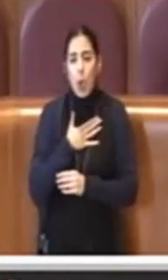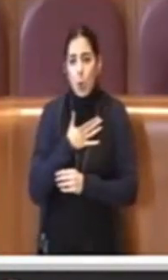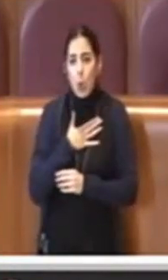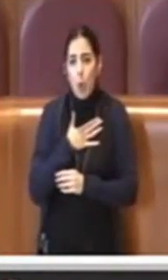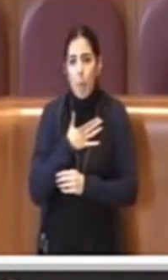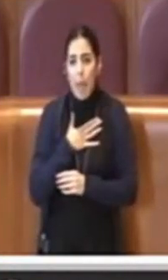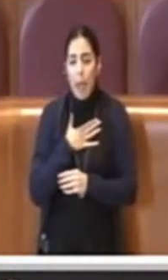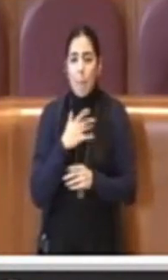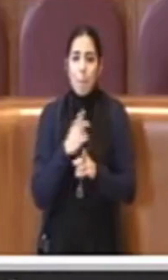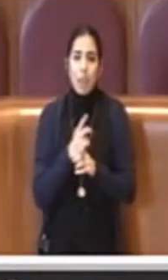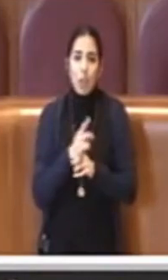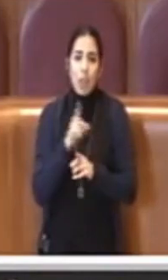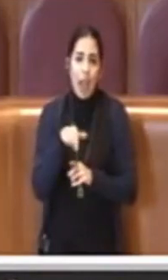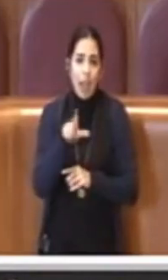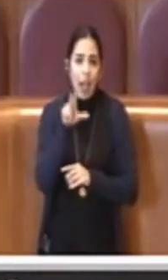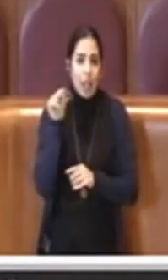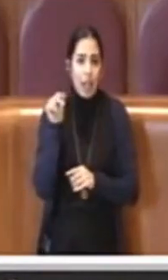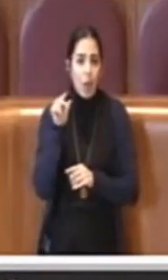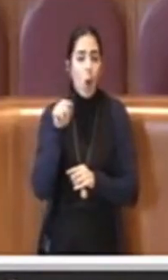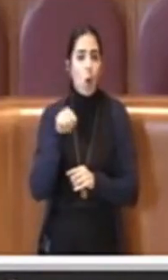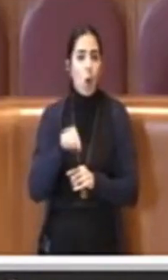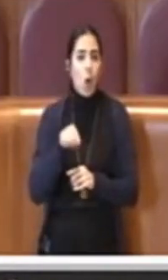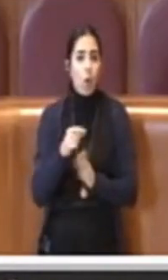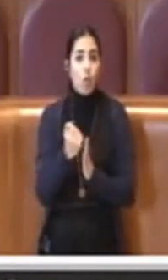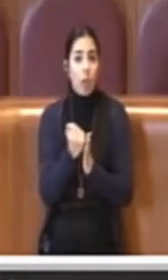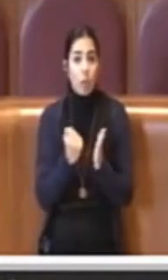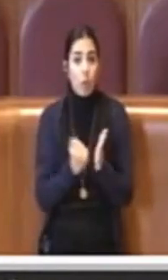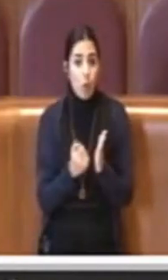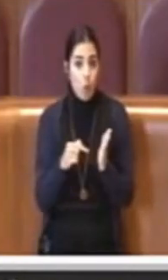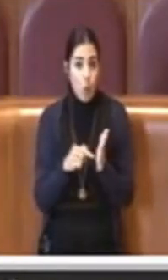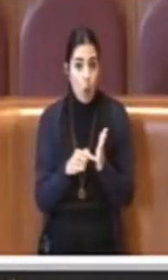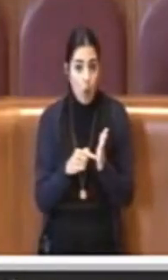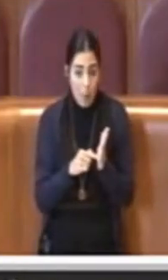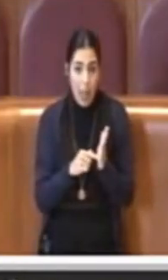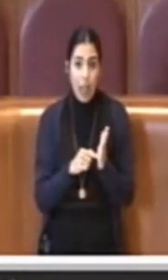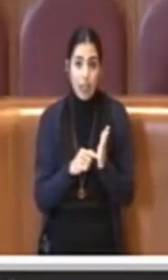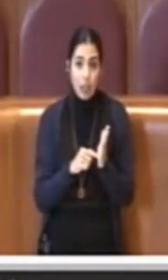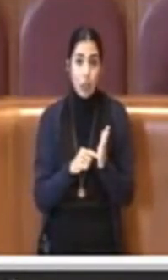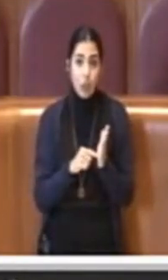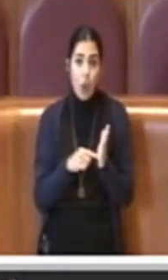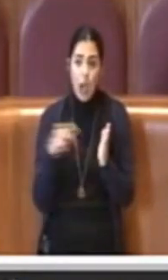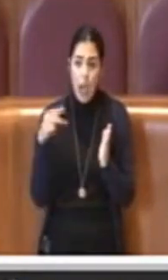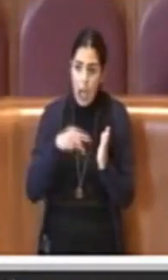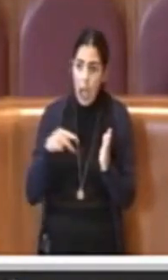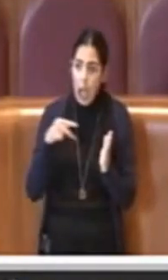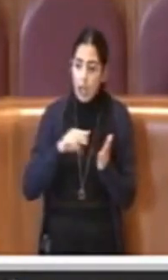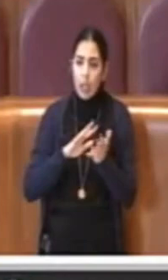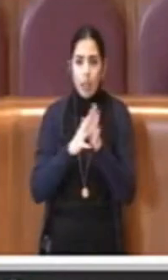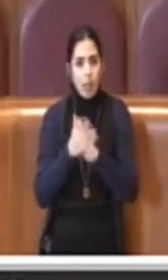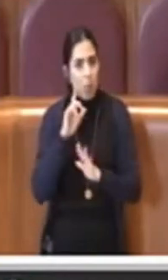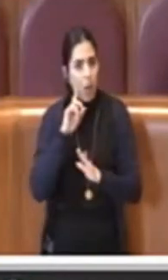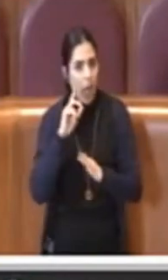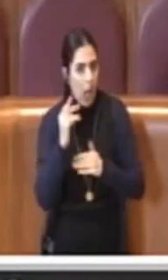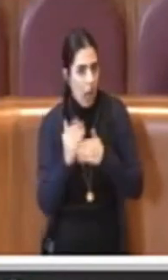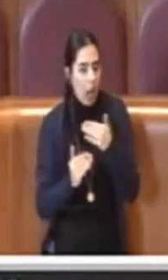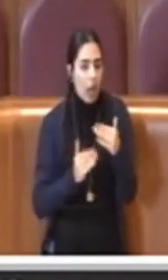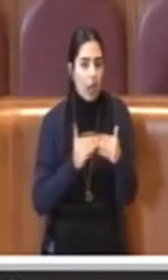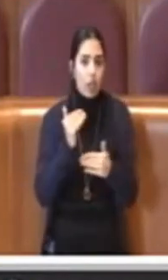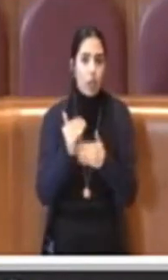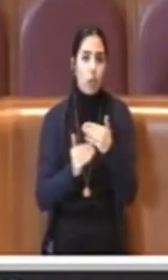questo documento è andato ad affinarsi nel corso degli anni e questo sicuramente